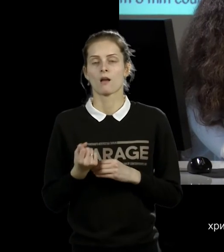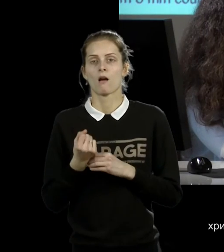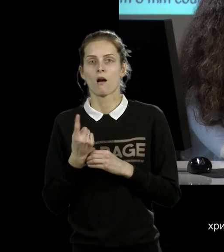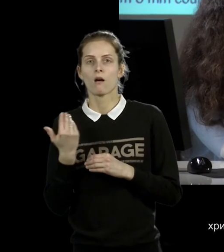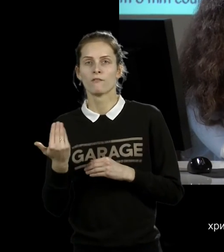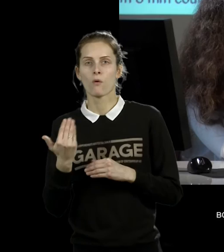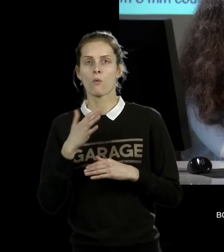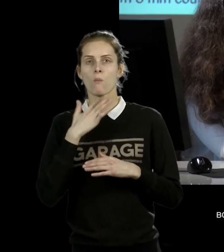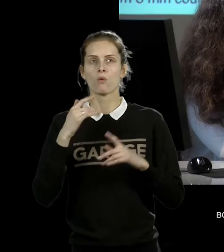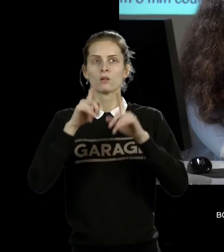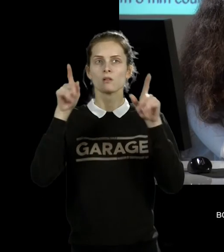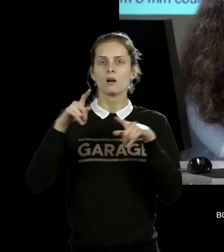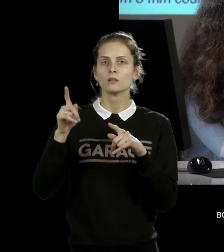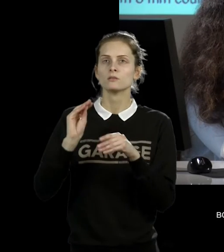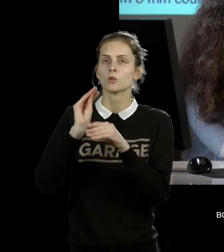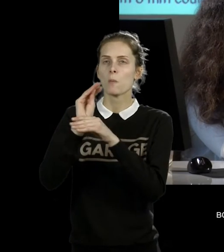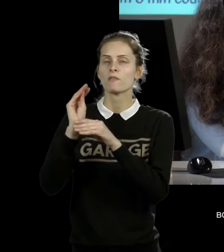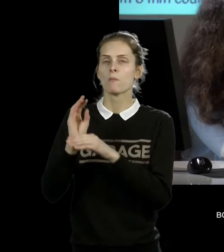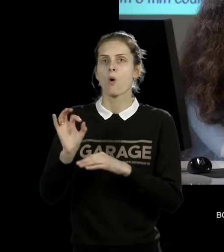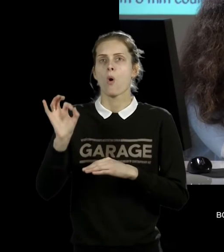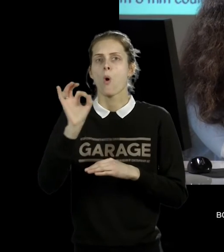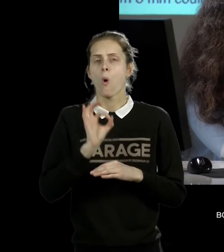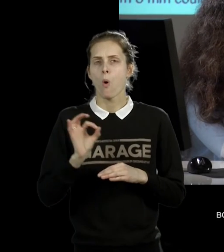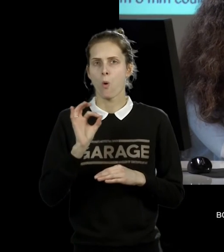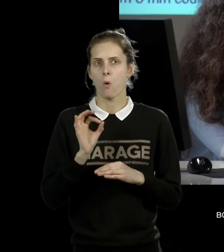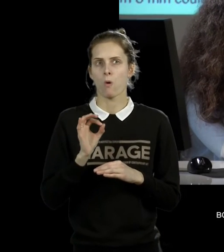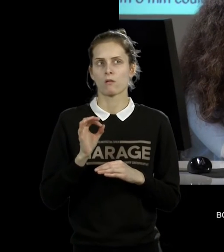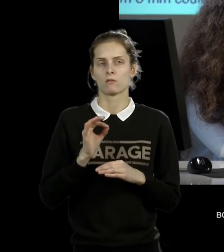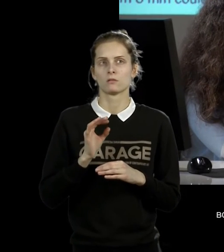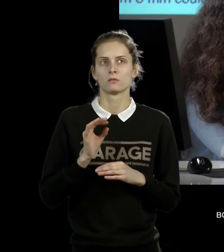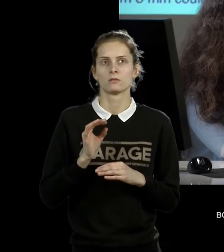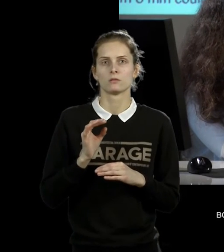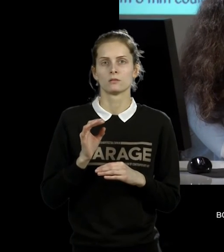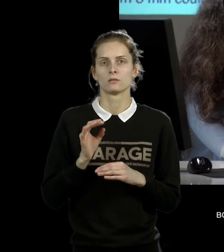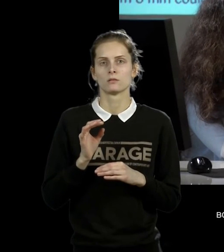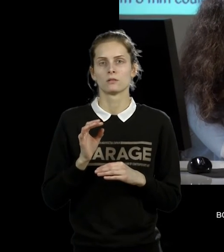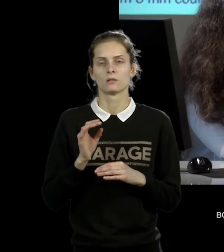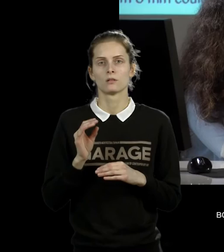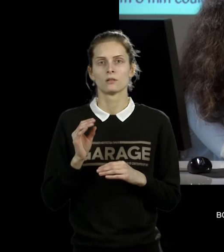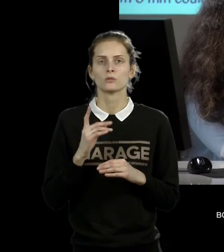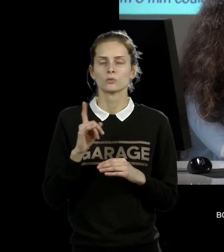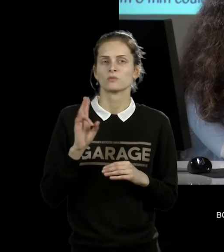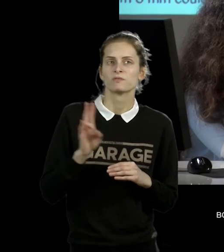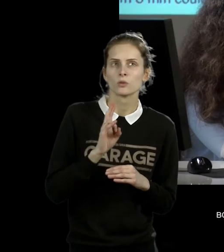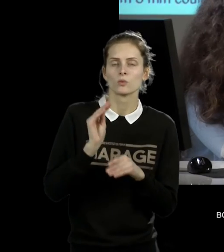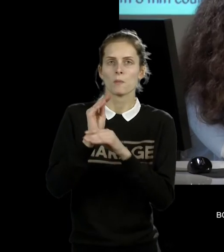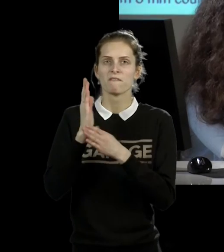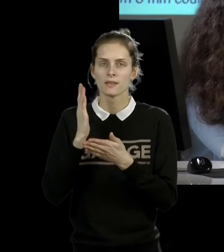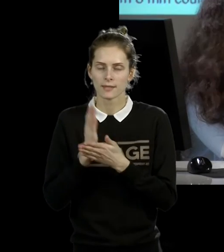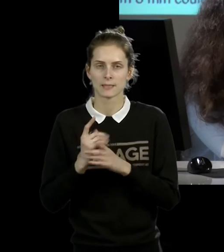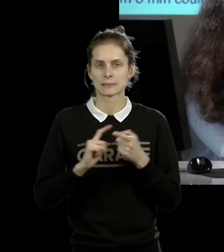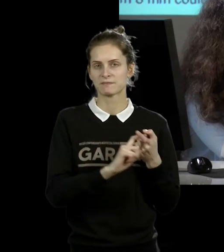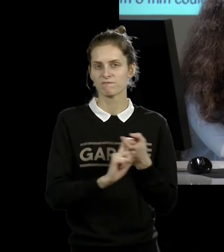православной традицией, вообще с самой позицией мученичества, это диалог еще с собственными накорнями, собственной семьей,